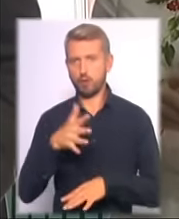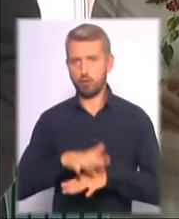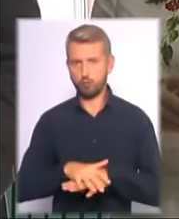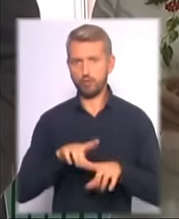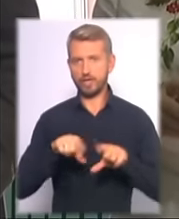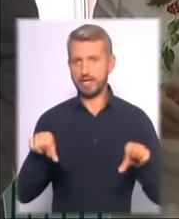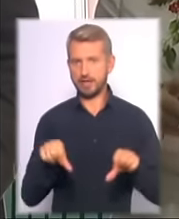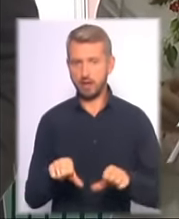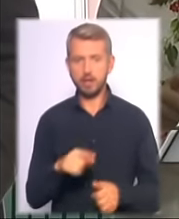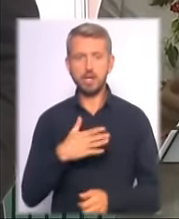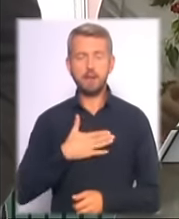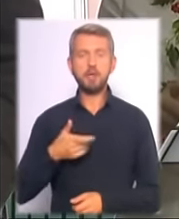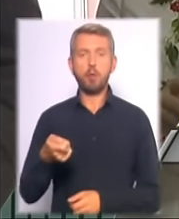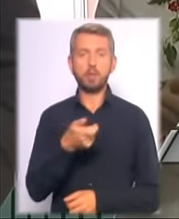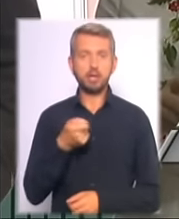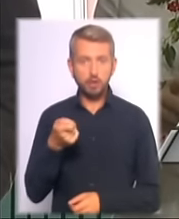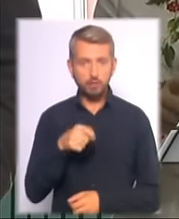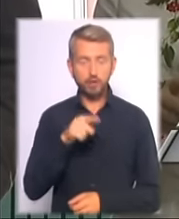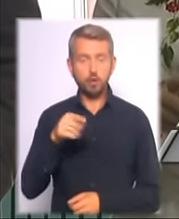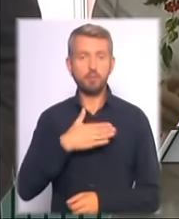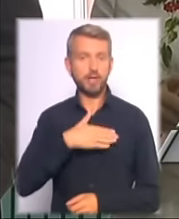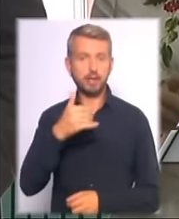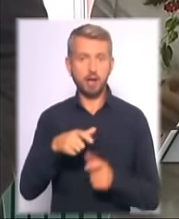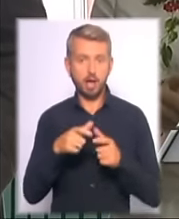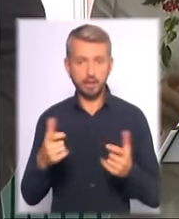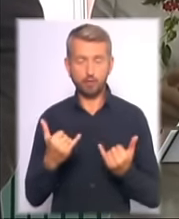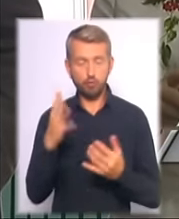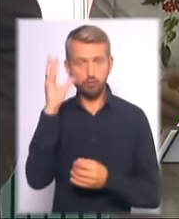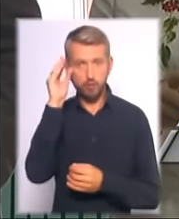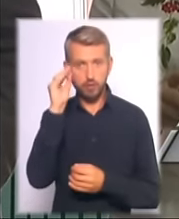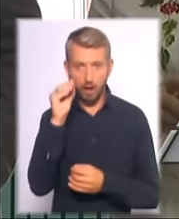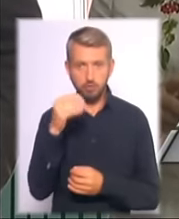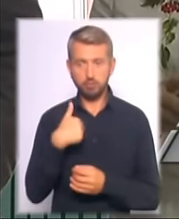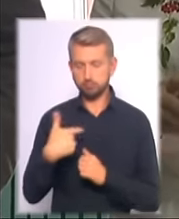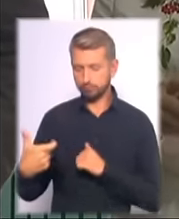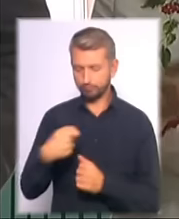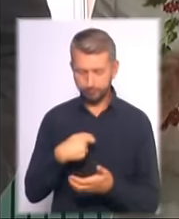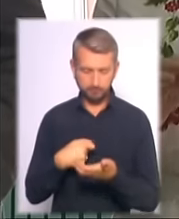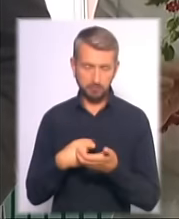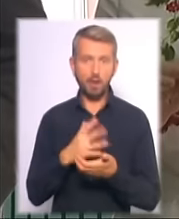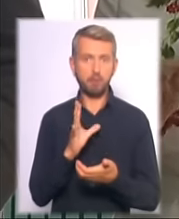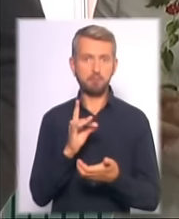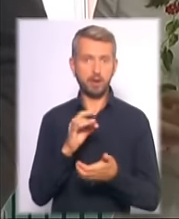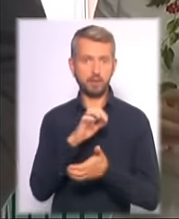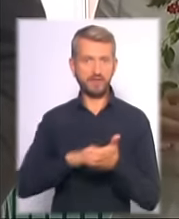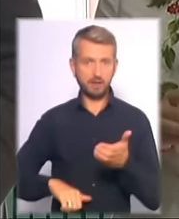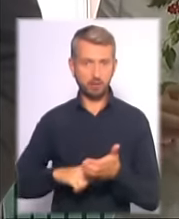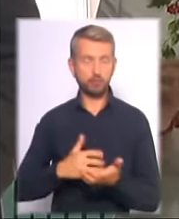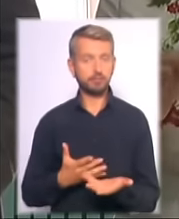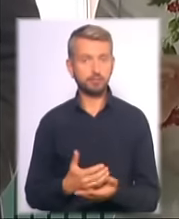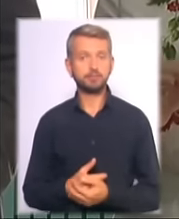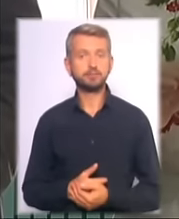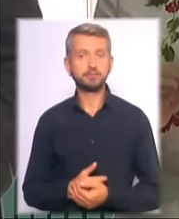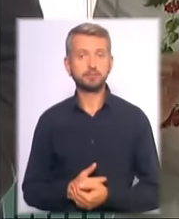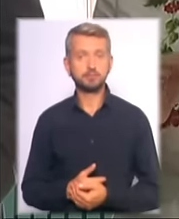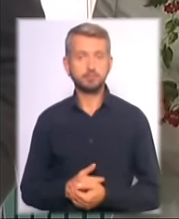телефон за номером моїй картки з сьогоднішньою датою надійшло, що 5 гривень знято з мого рахунку